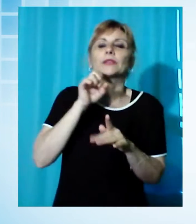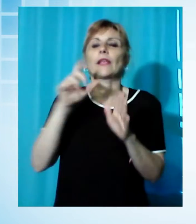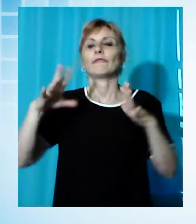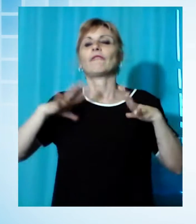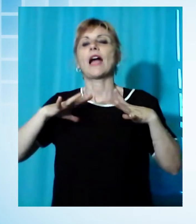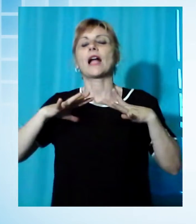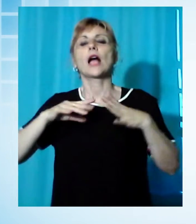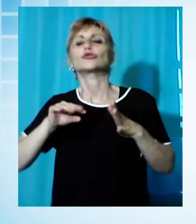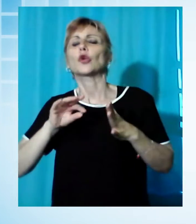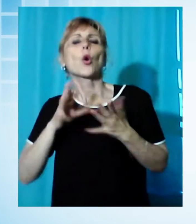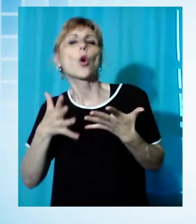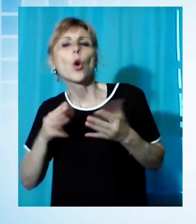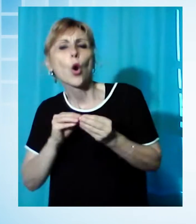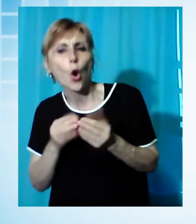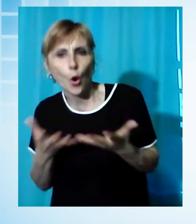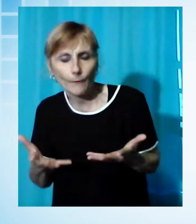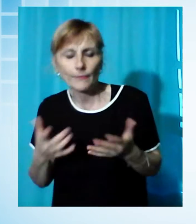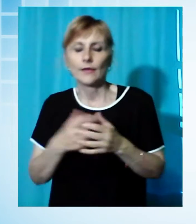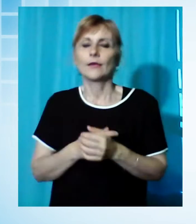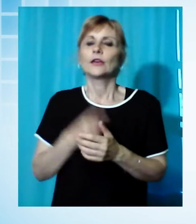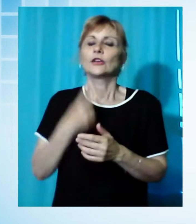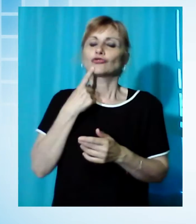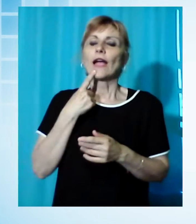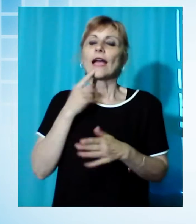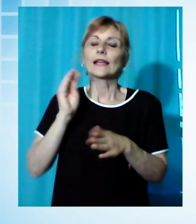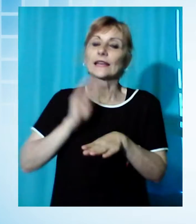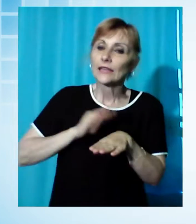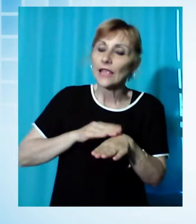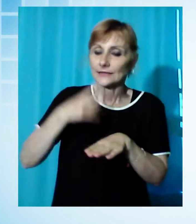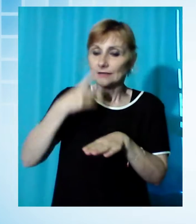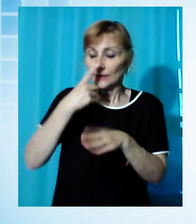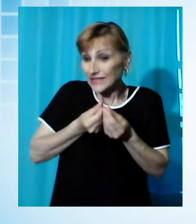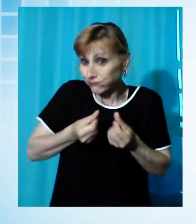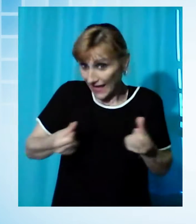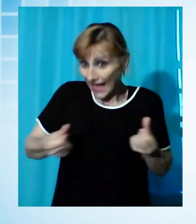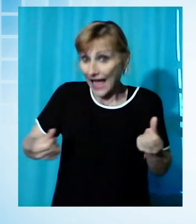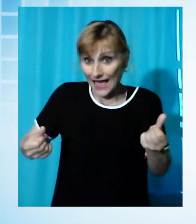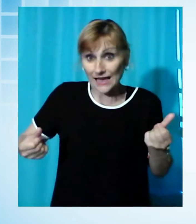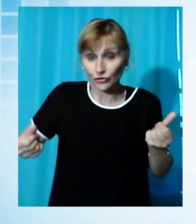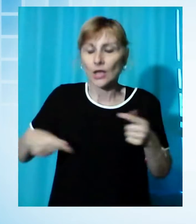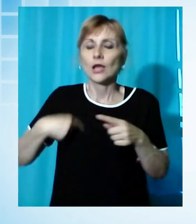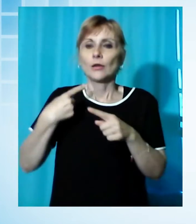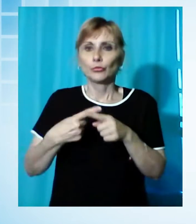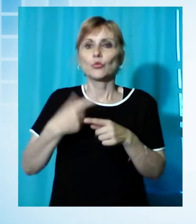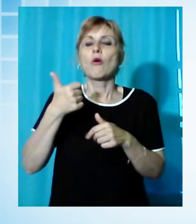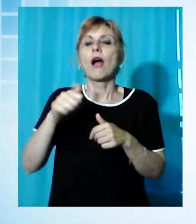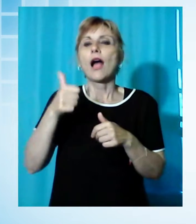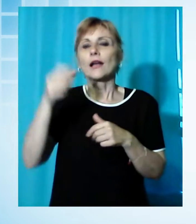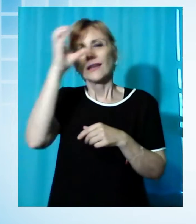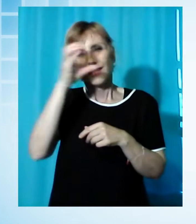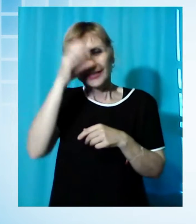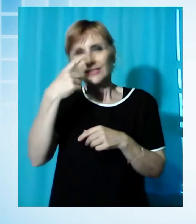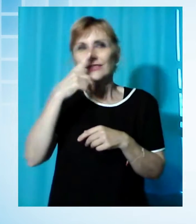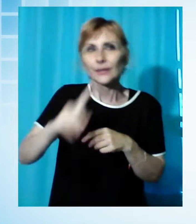richieste non sono soltanto sulla spiaggia, ma anche itinerari più naturalistici.